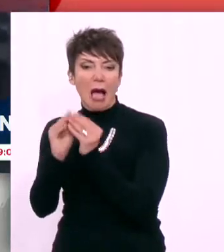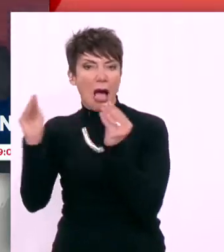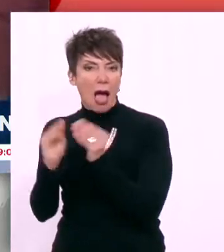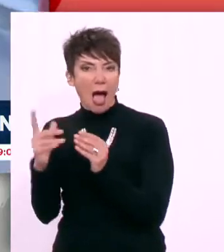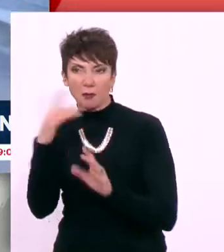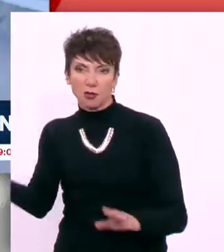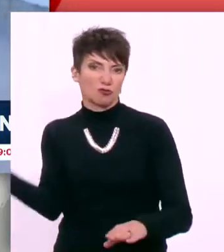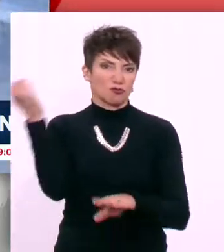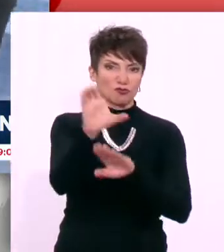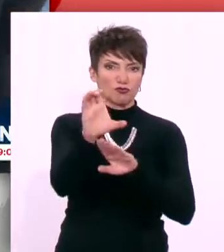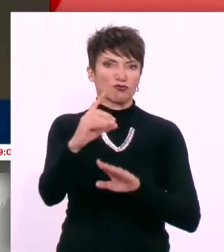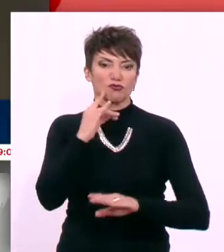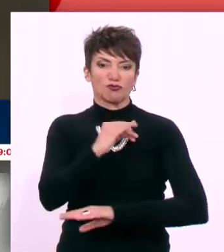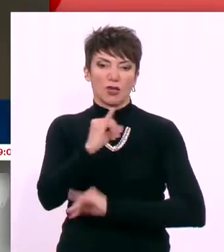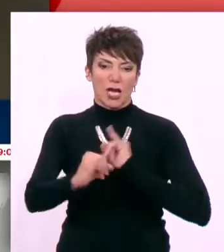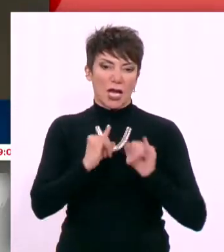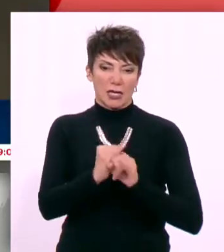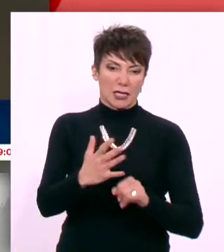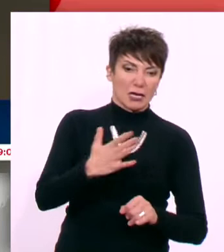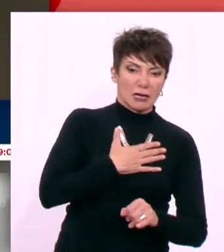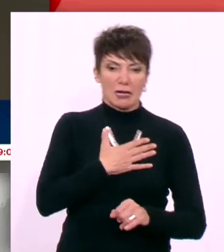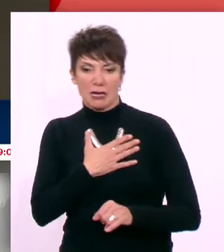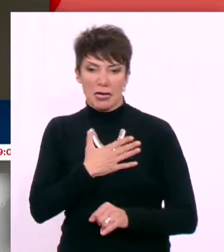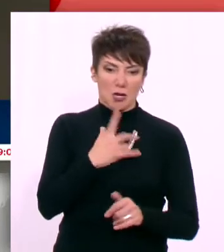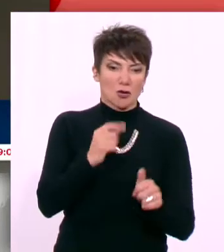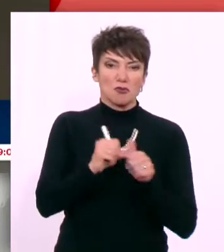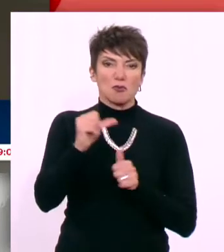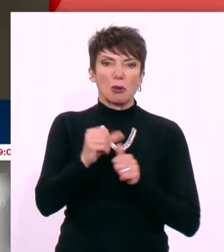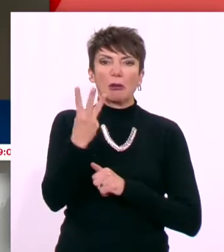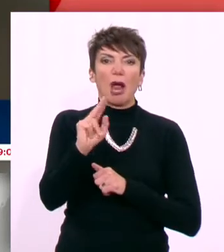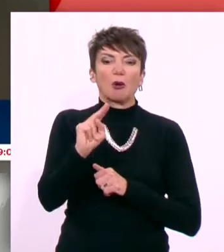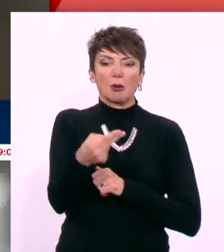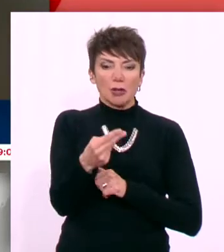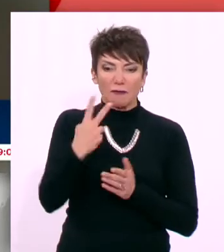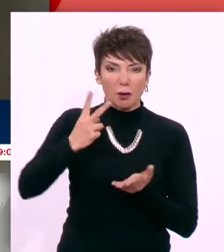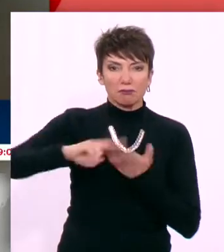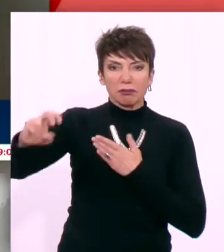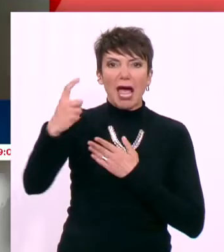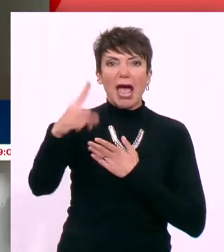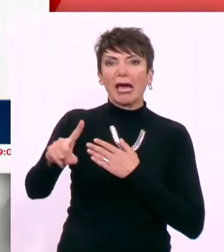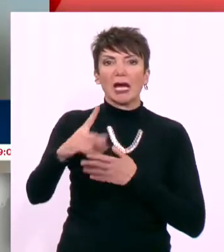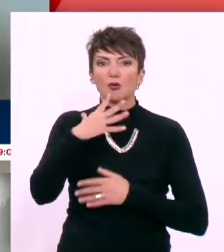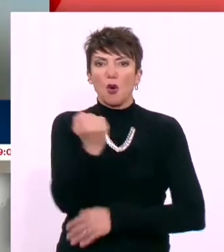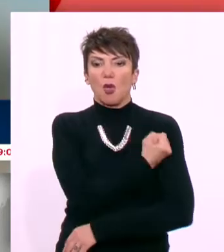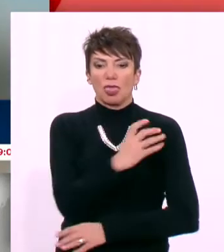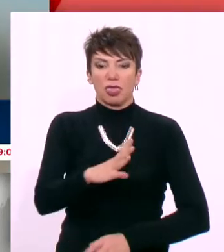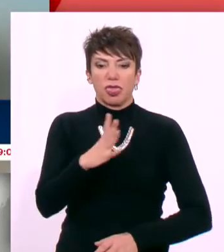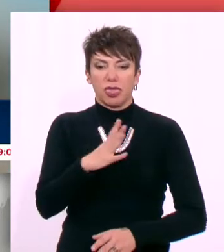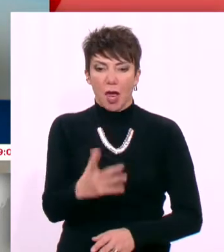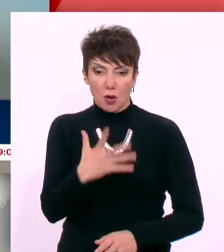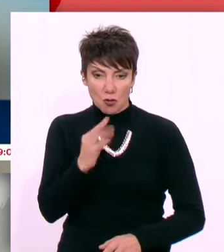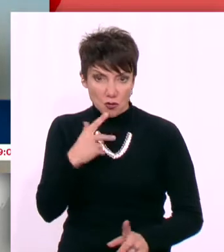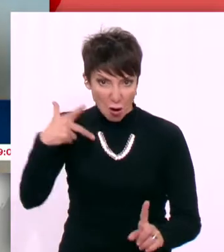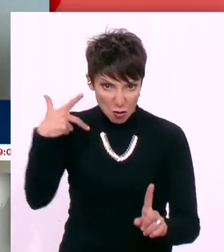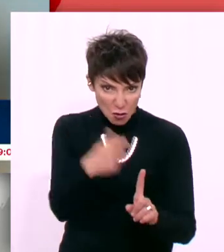100 ευρώ στους ανεμβολίας τους. Μου παίρνουν το μισθό που παίρνουν 300 ευρώ, μου το παίρνουν τα 100. Επειδή δεν